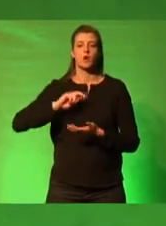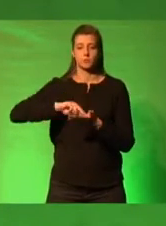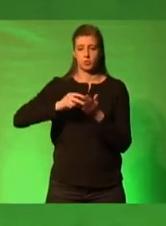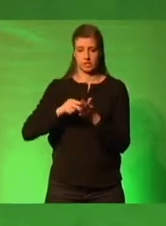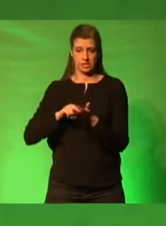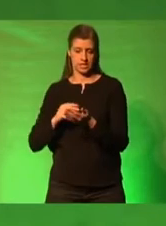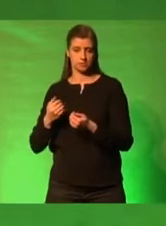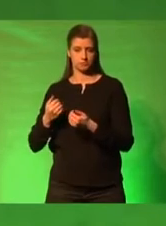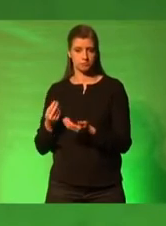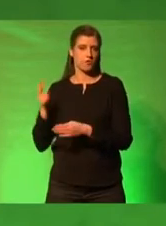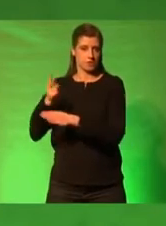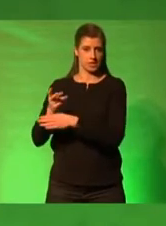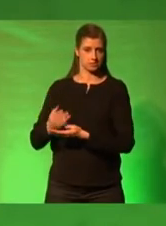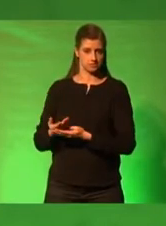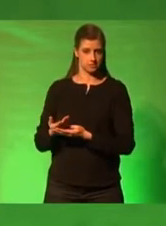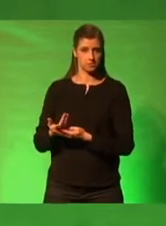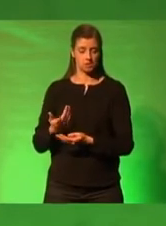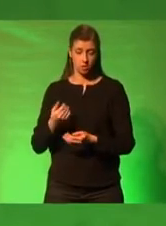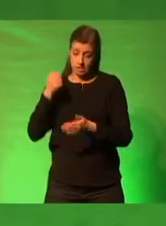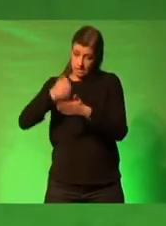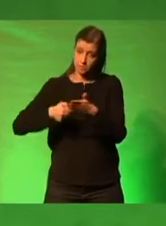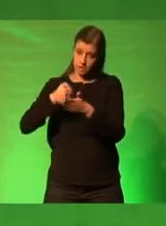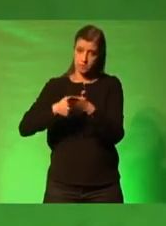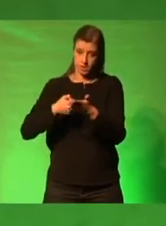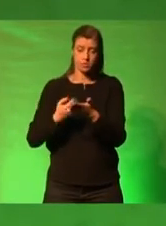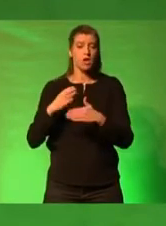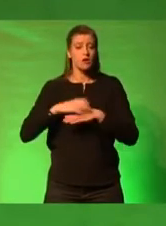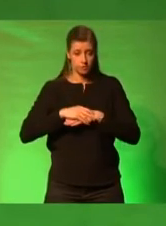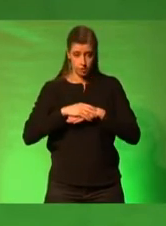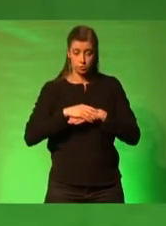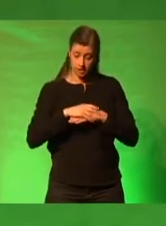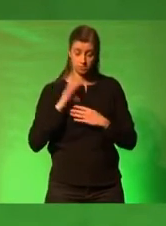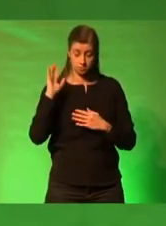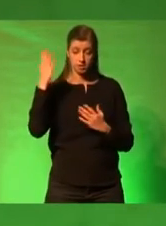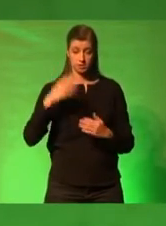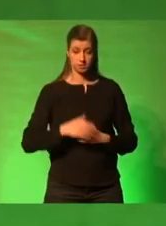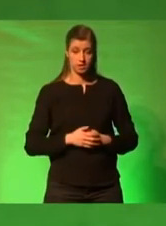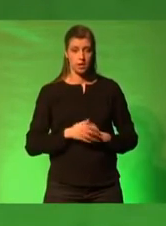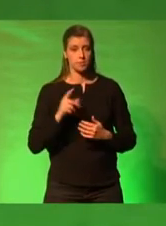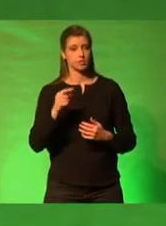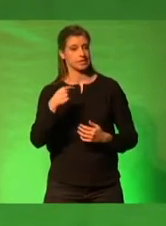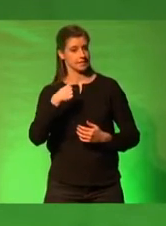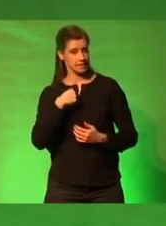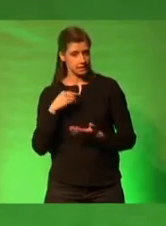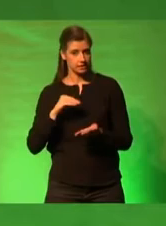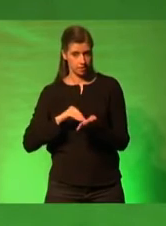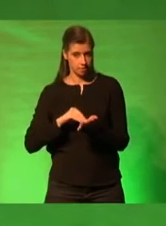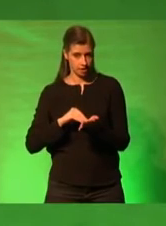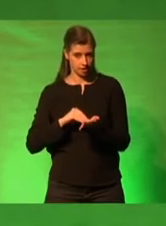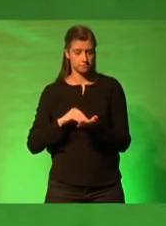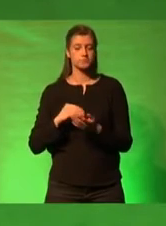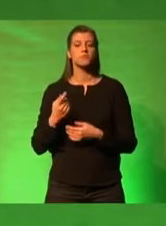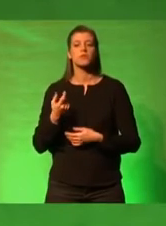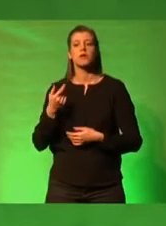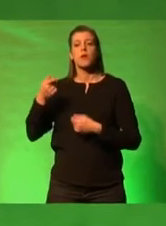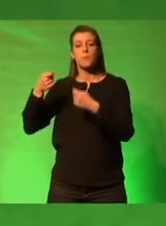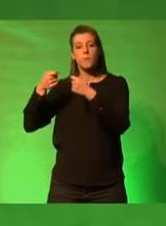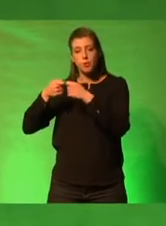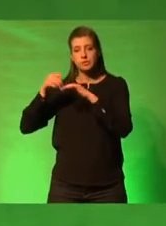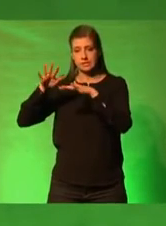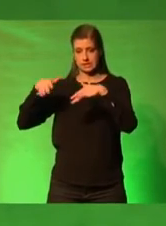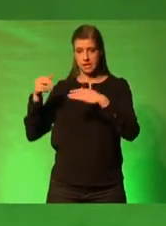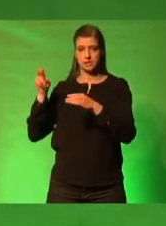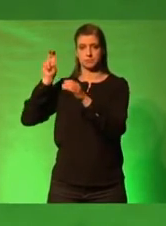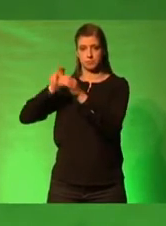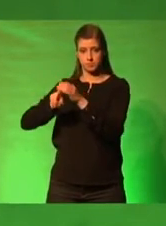erfolgreich darum gekämpft und habe Wort gehalten. Mit mir könnt ihr sicher sein, dass ich im nächsten Bundestag wieder über Freiheit,